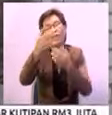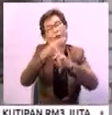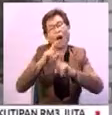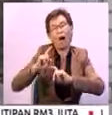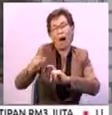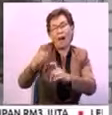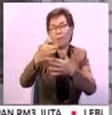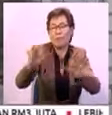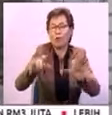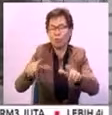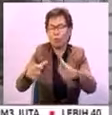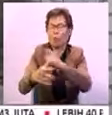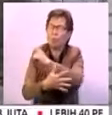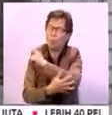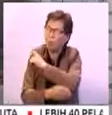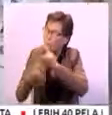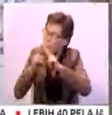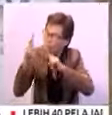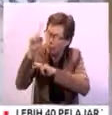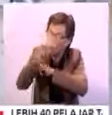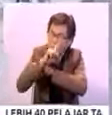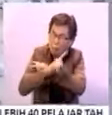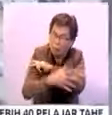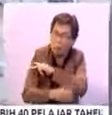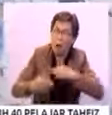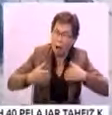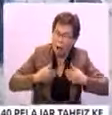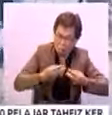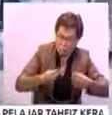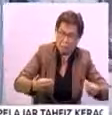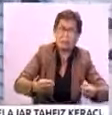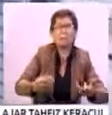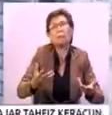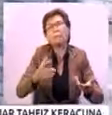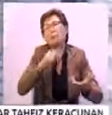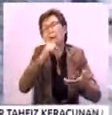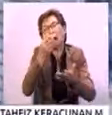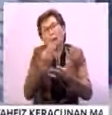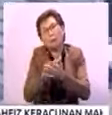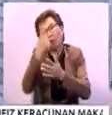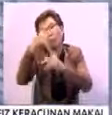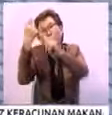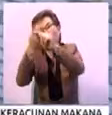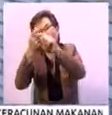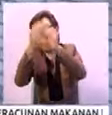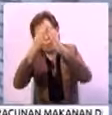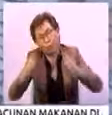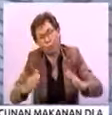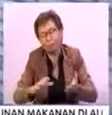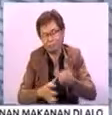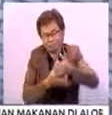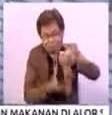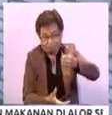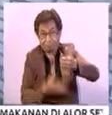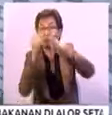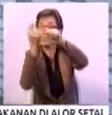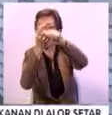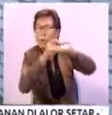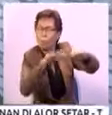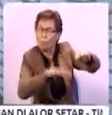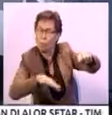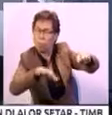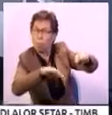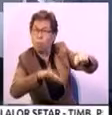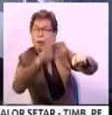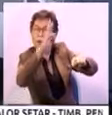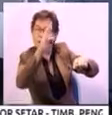kepada golongan miskin tegar yang memiliki tanah tetapi tidak mampu membina rumah sendiri. Peruntukan itu bagi membina sekurang